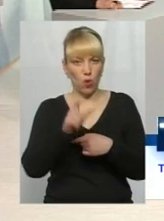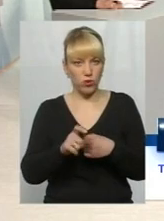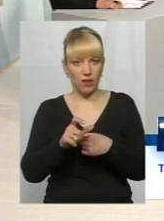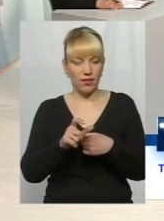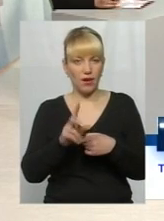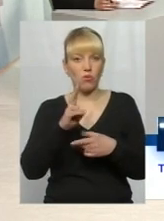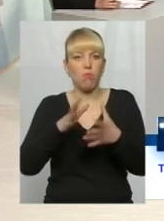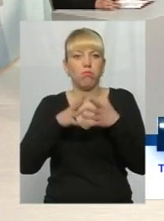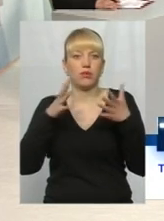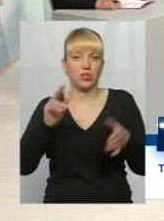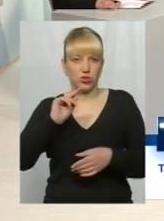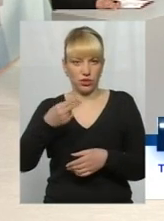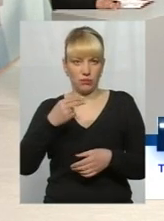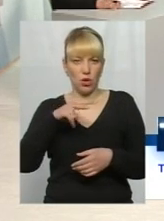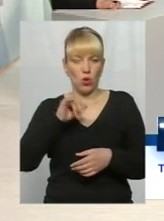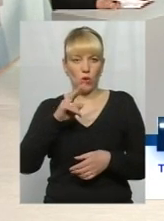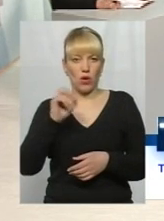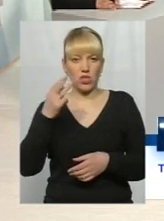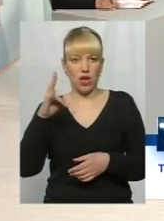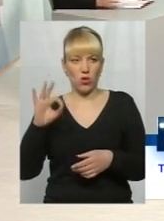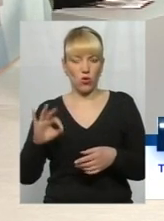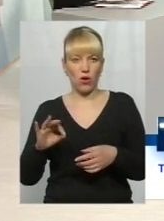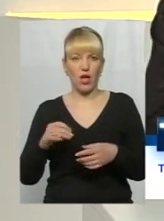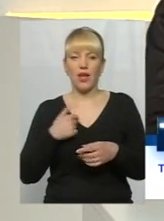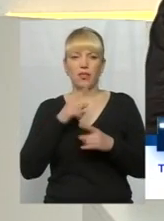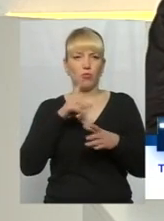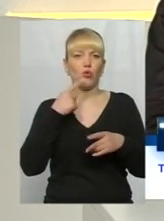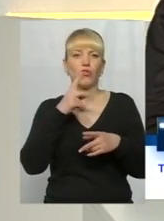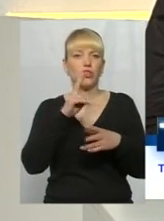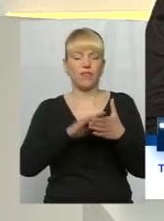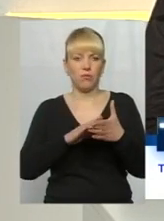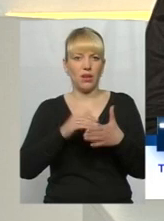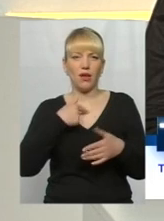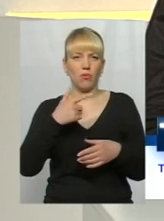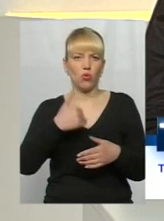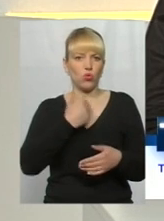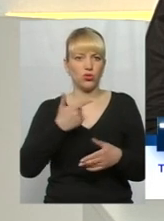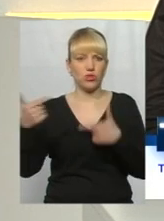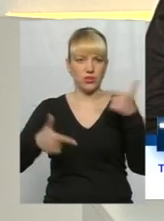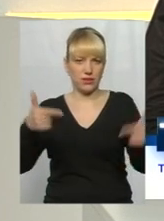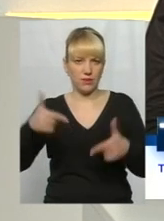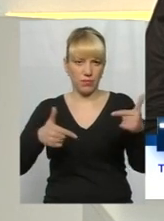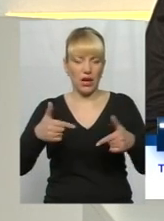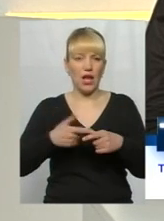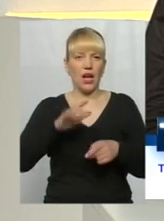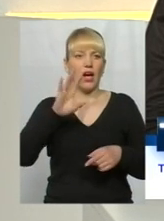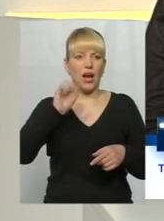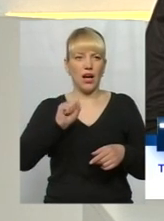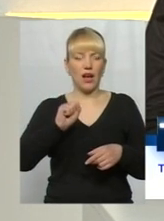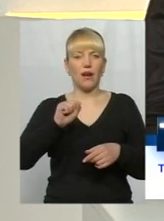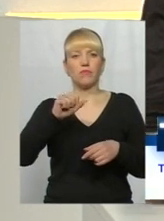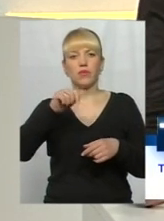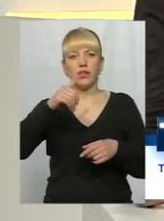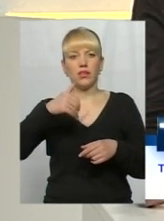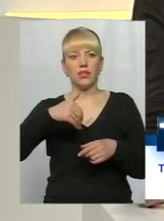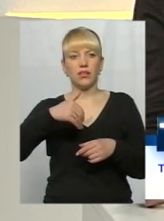в мене особисто можуть прогнувати нецензурні слова. Але розумієте, не раз доволиться чути таку думку,